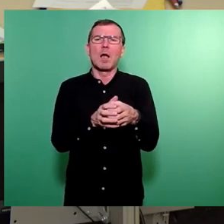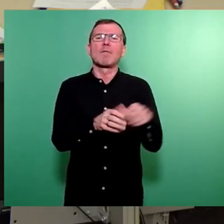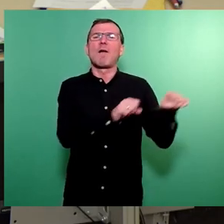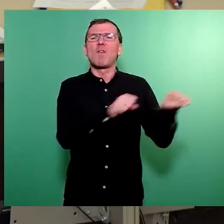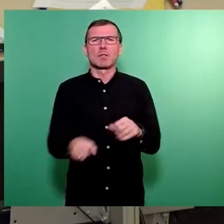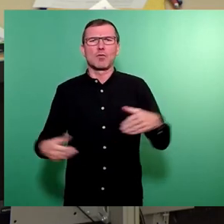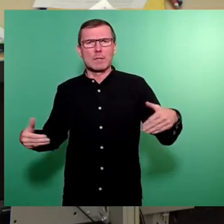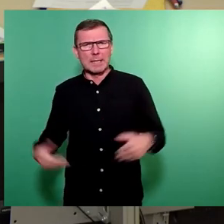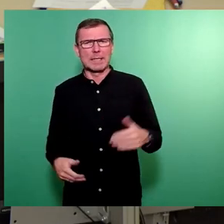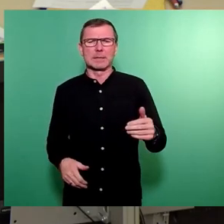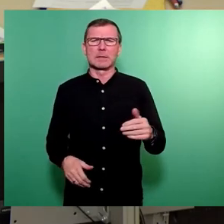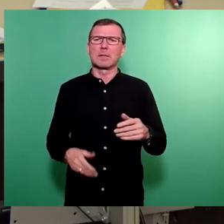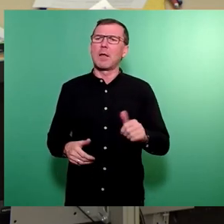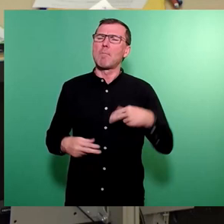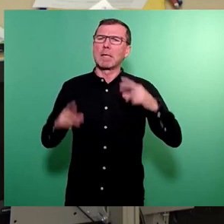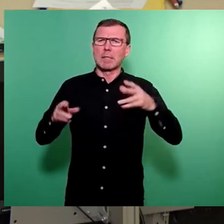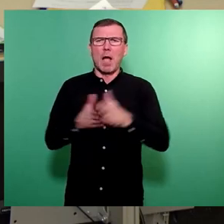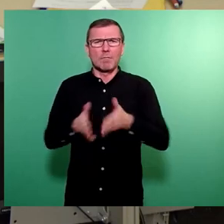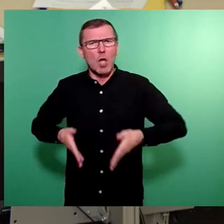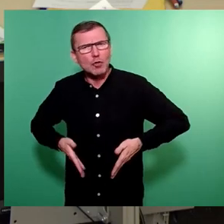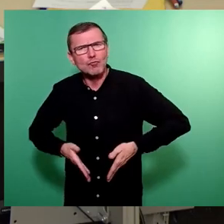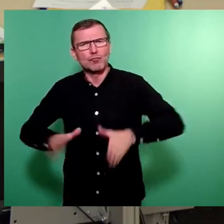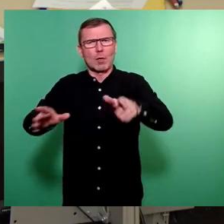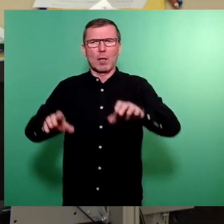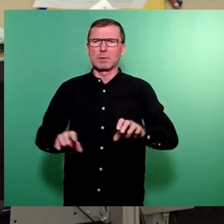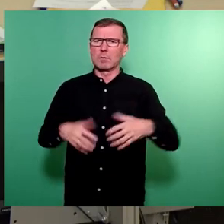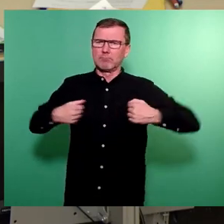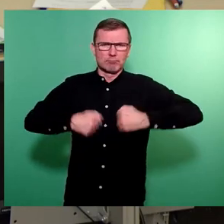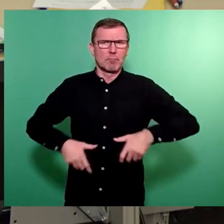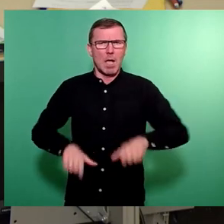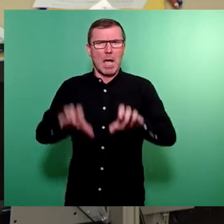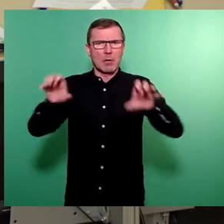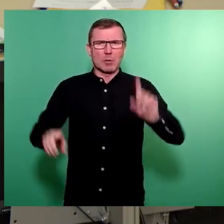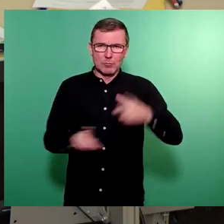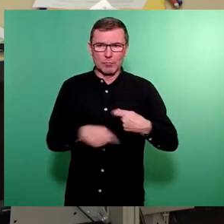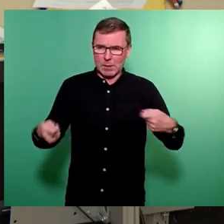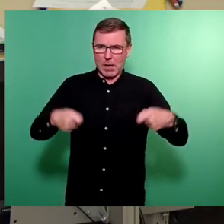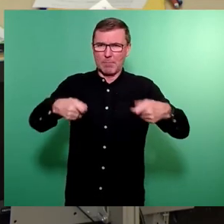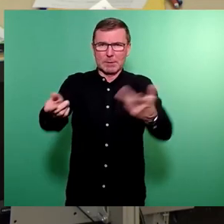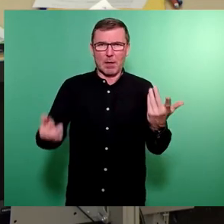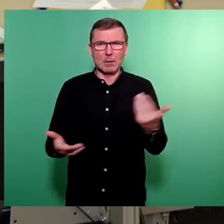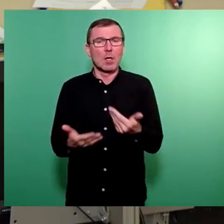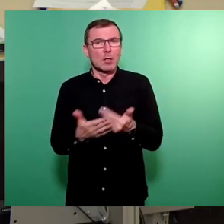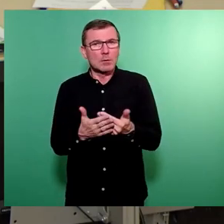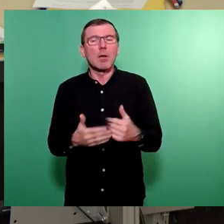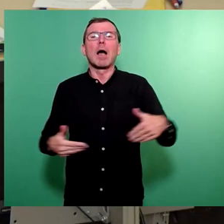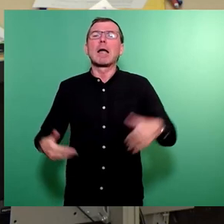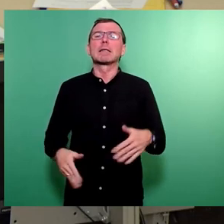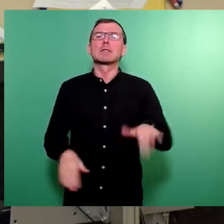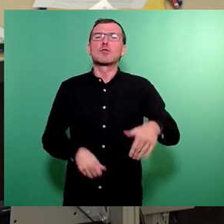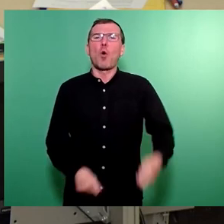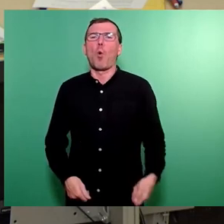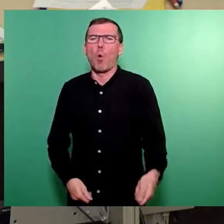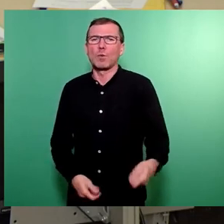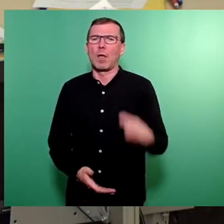Sicherheit auf die Straße bringen. die Ausrüstung für diese Person muss natürlich auch finanziert werden. Und entsprechend sollen auch Diensthunde angeschafft